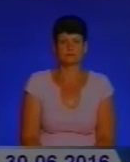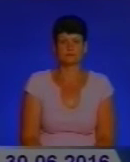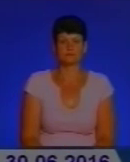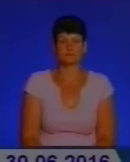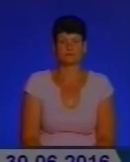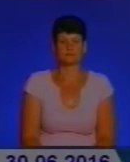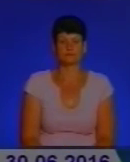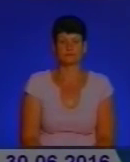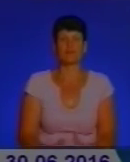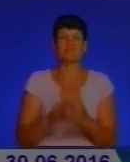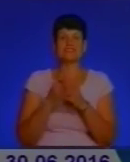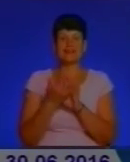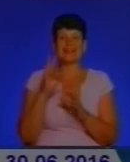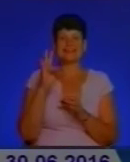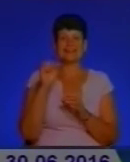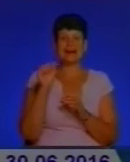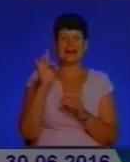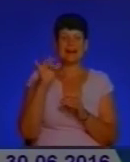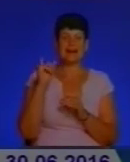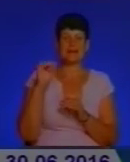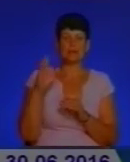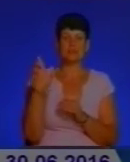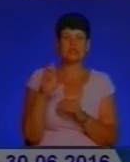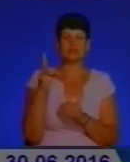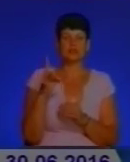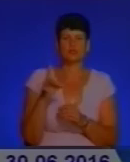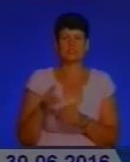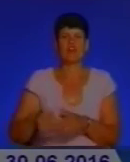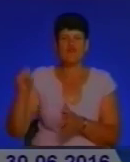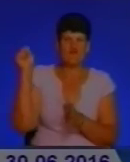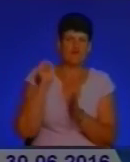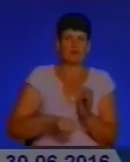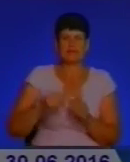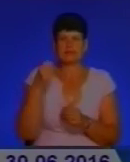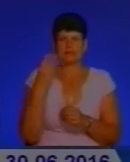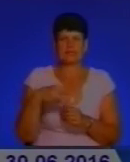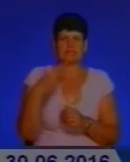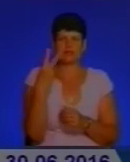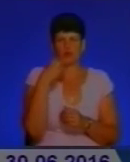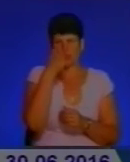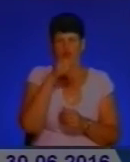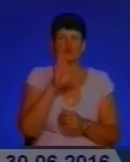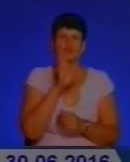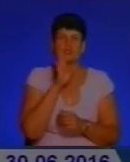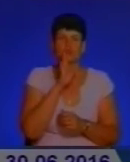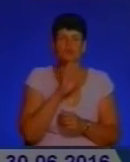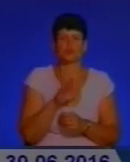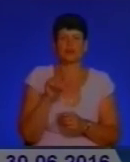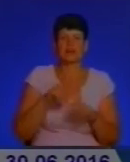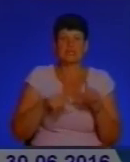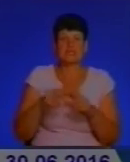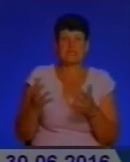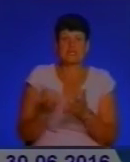У селі Нараєв Бережанського району жорстоко вбили 32-річну жінку. Рідні знайшли її замордованою на